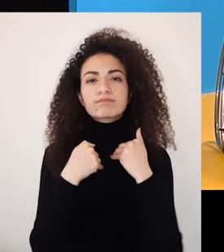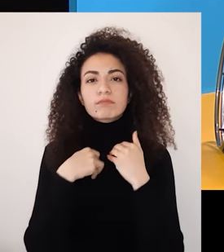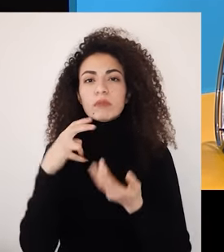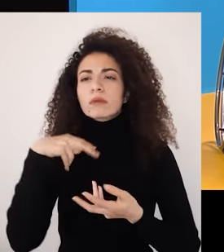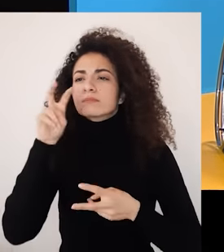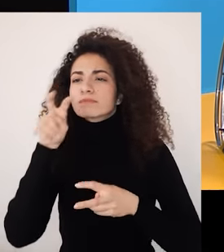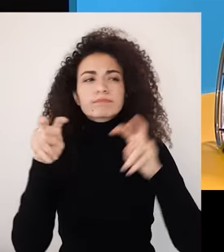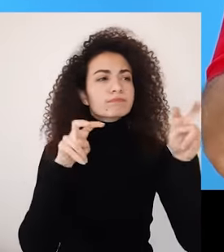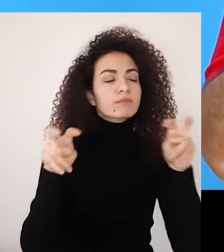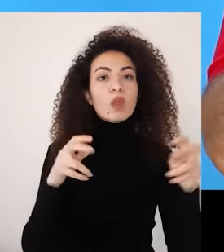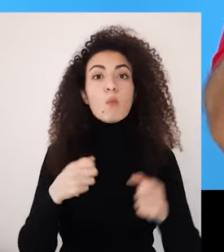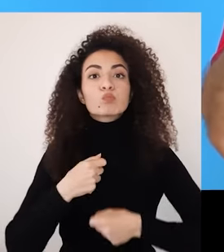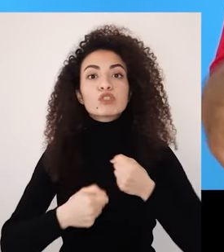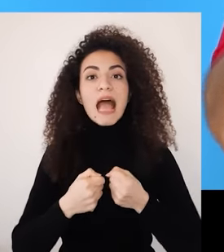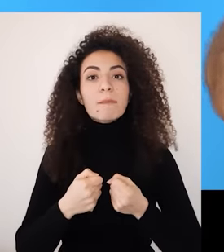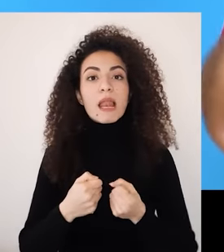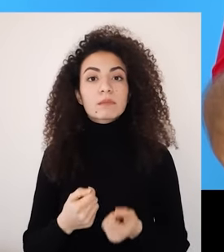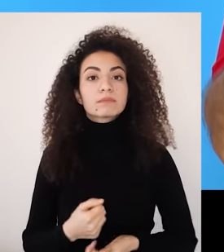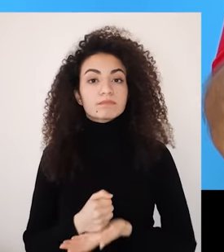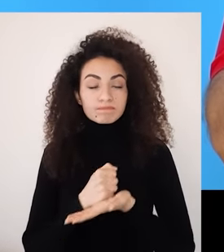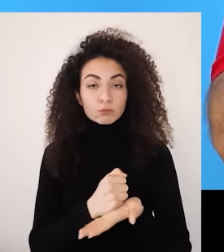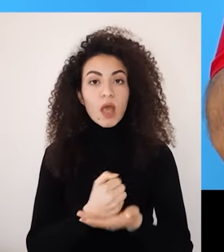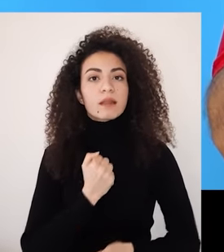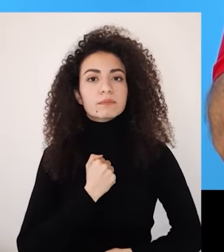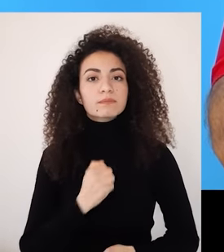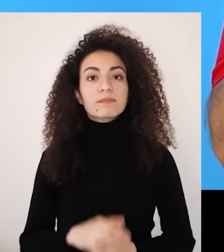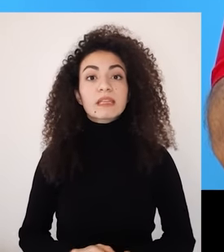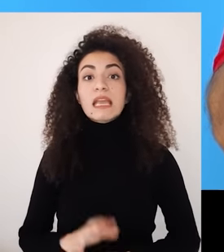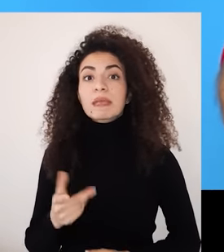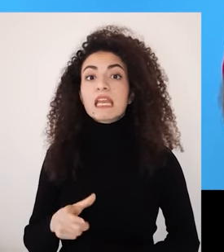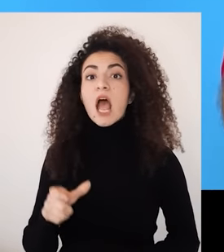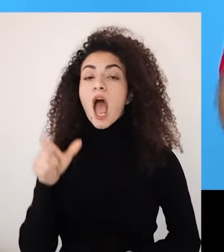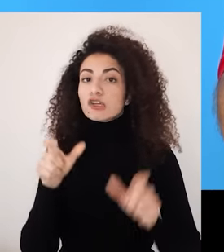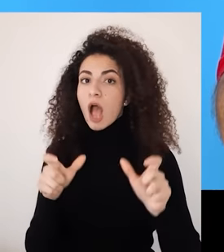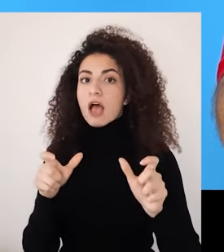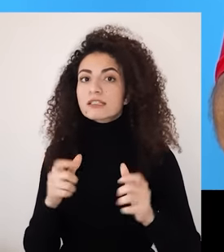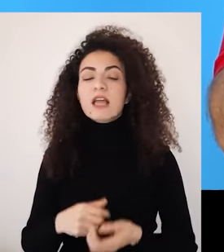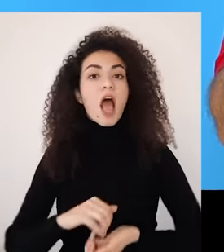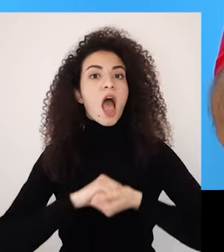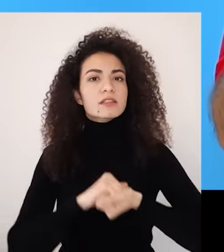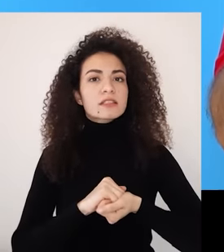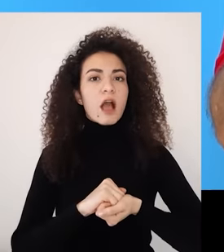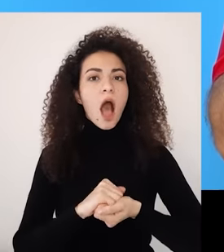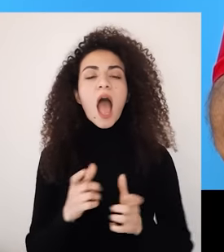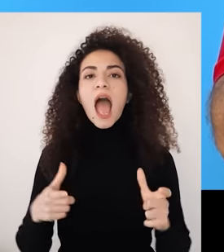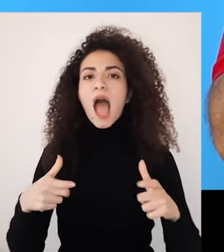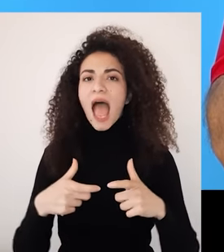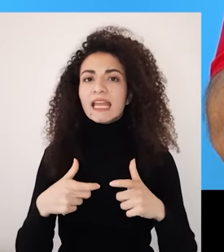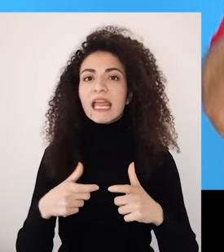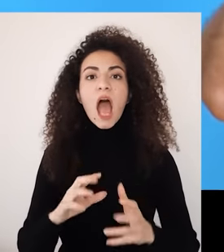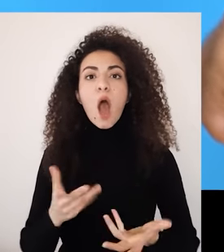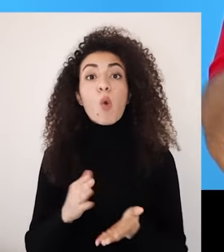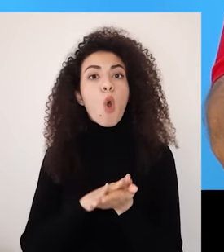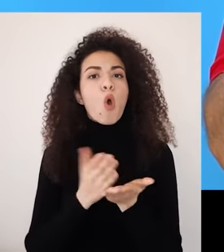وبتفيدنا عند الحاجة مصادر الدعم متنوعة قد تكون أشخاص أصدقاء أهل مرشد أو مختص